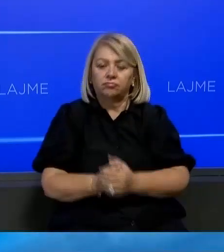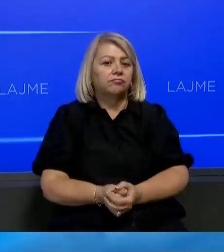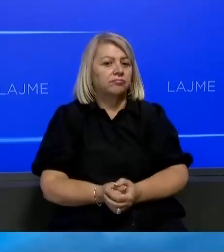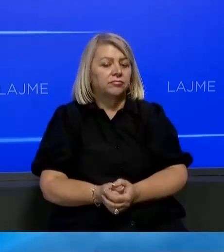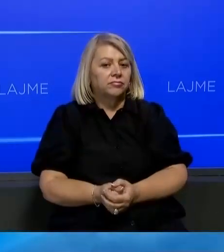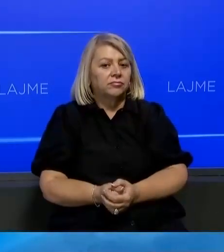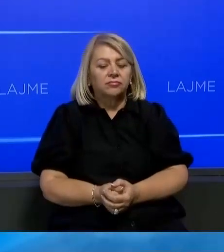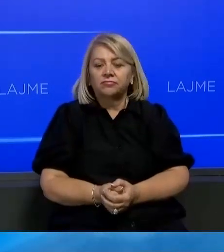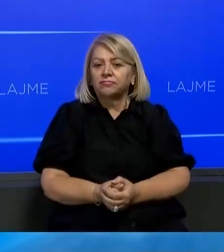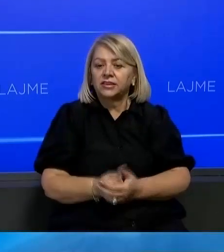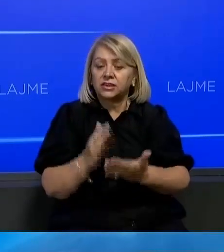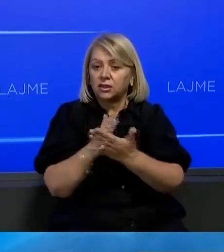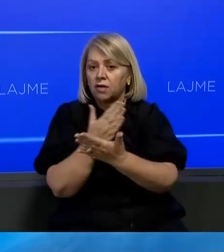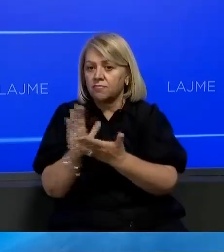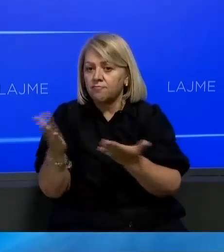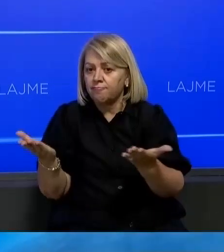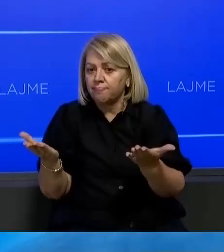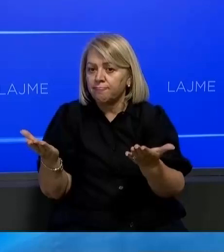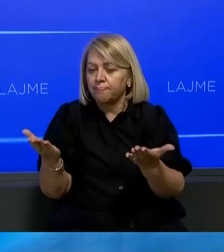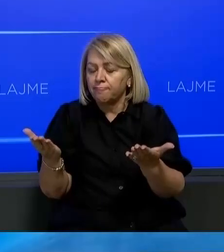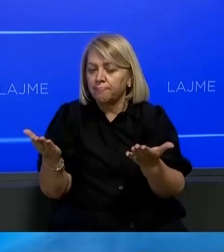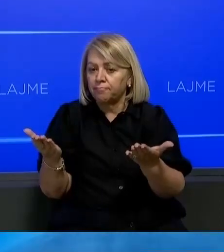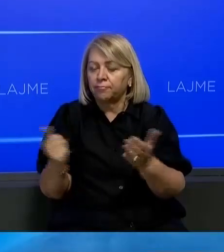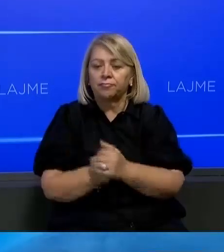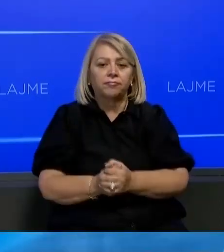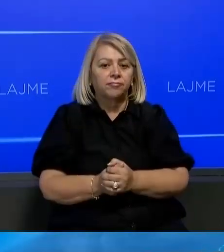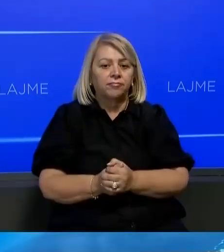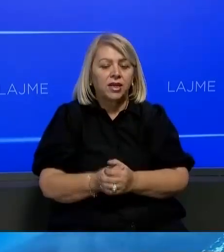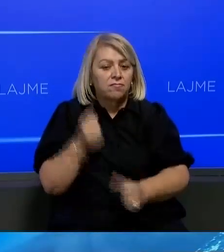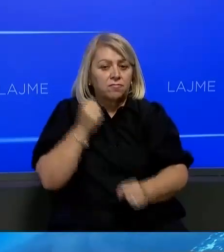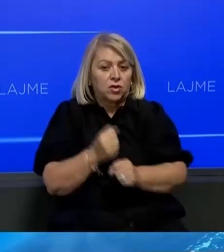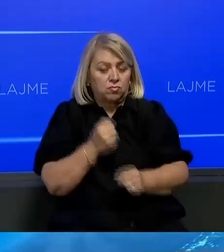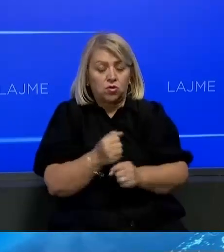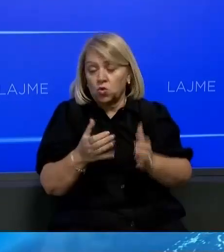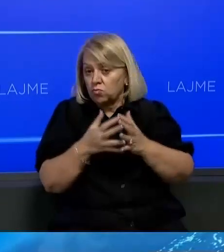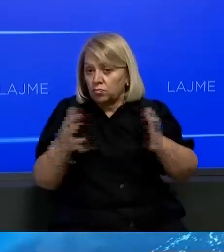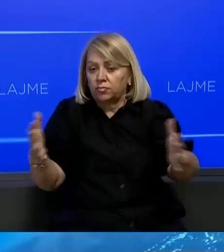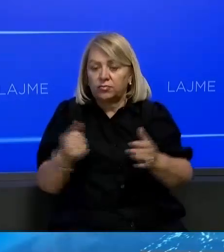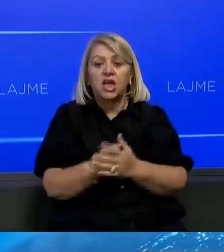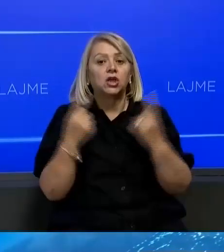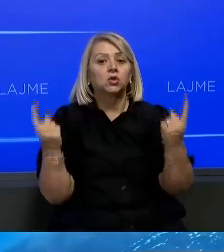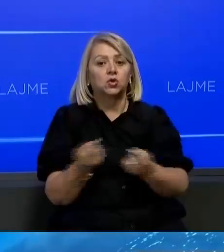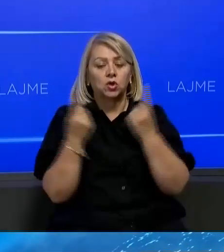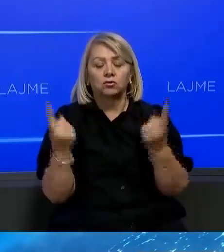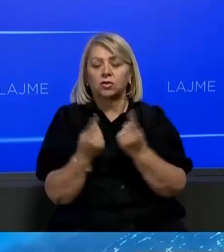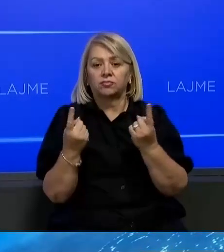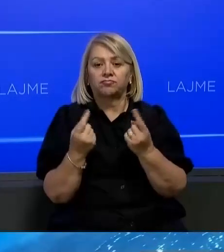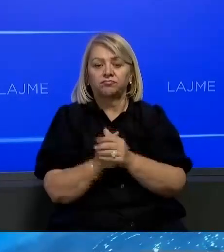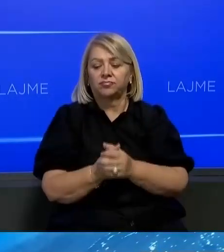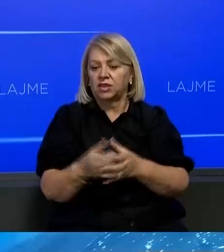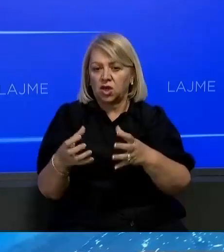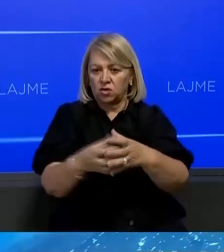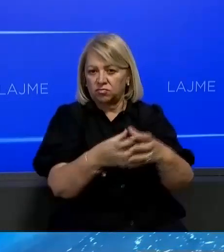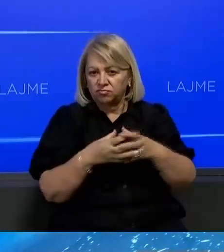një sitet saktuara dhe po e bëjmë maksimumin me gjendjen dhe mekanizma që i kemi të